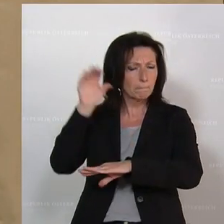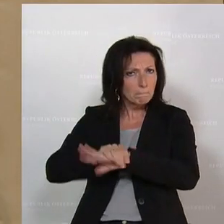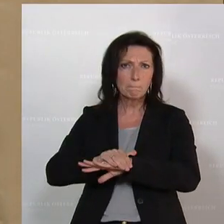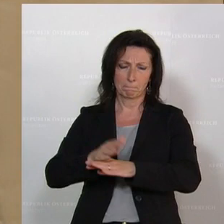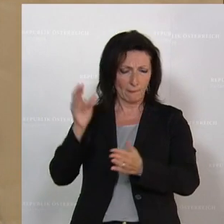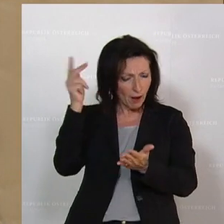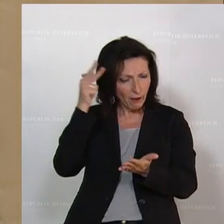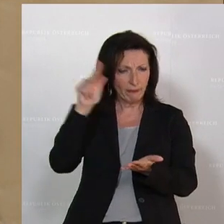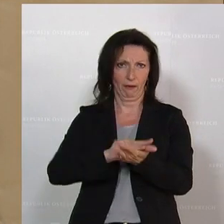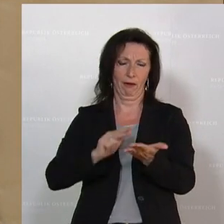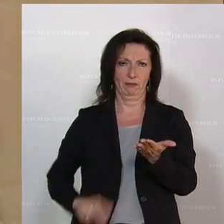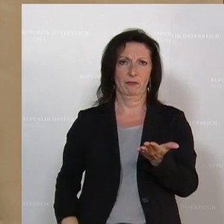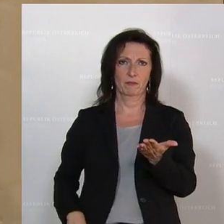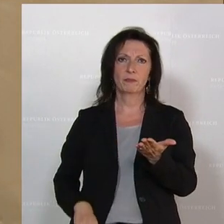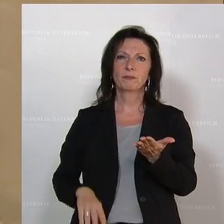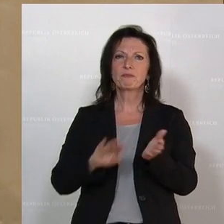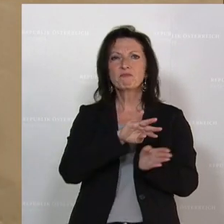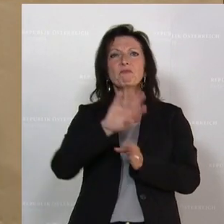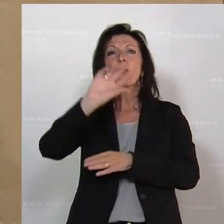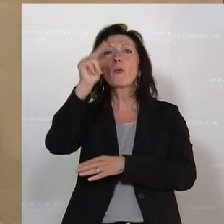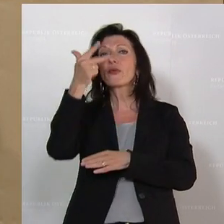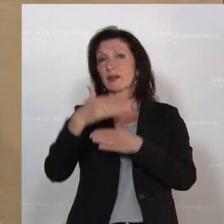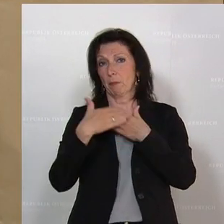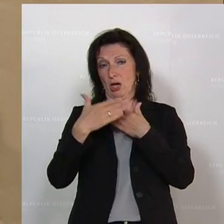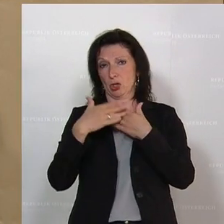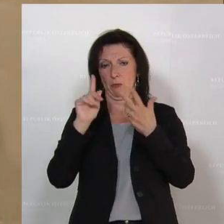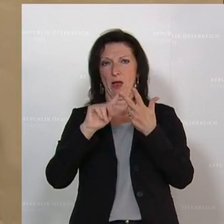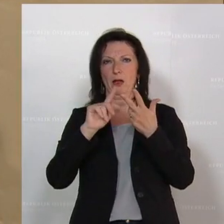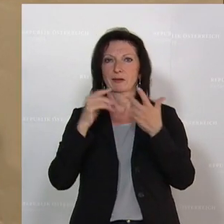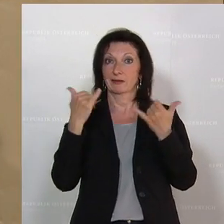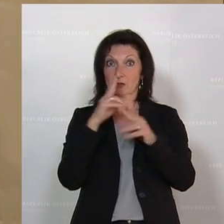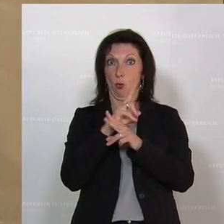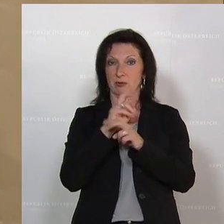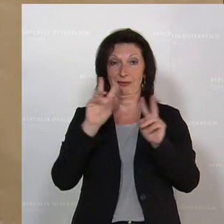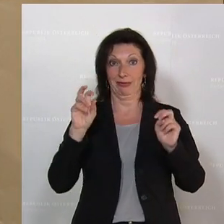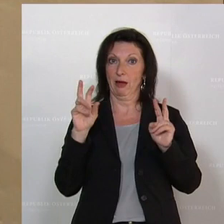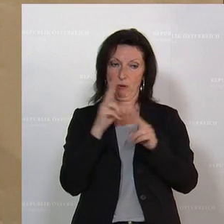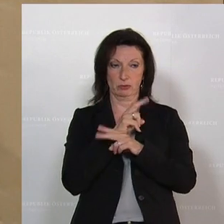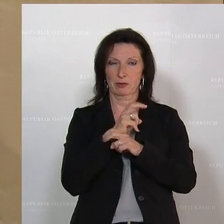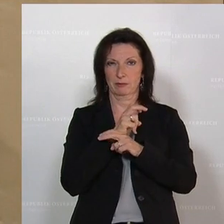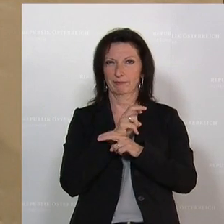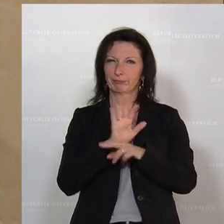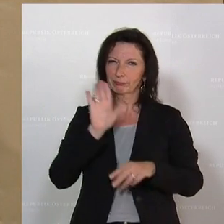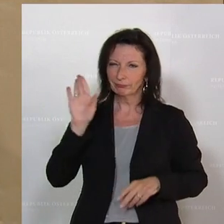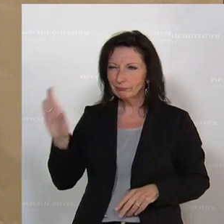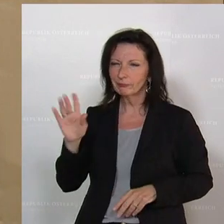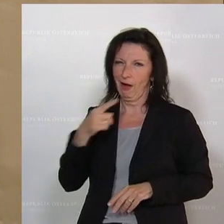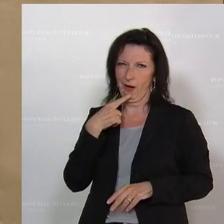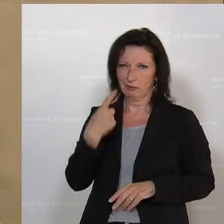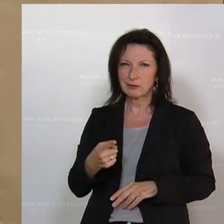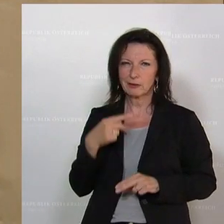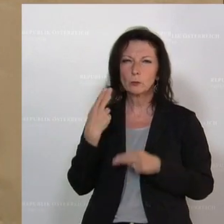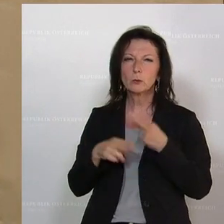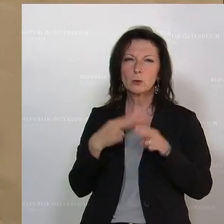Applaus Und das dritte Beispiel ist das, über das ganz Österreich spricht. Das ist Ihre Aussage vor dem